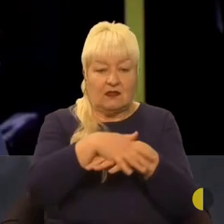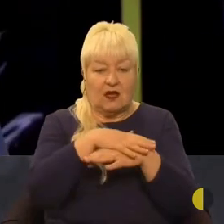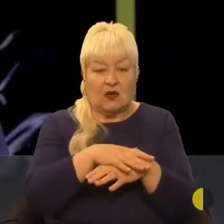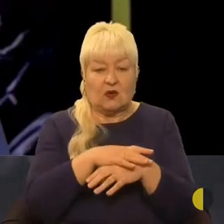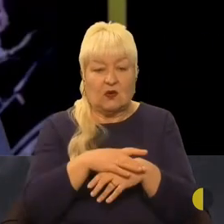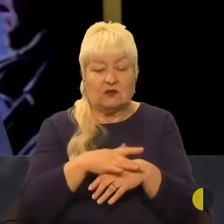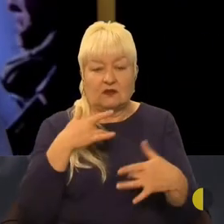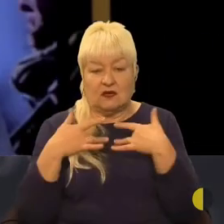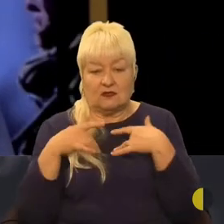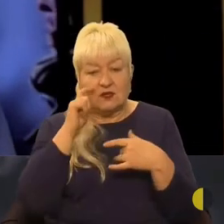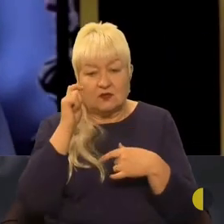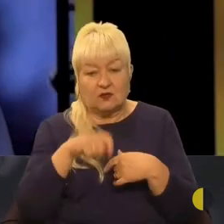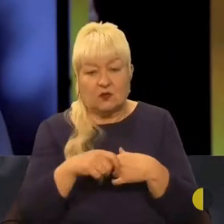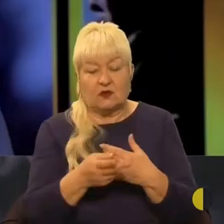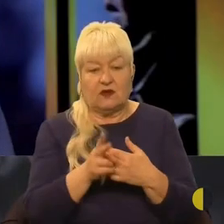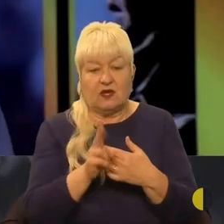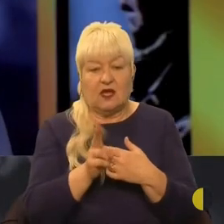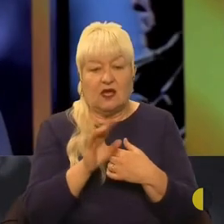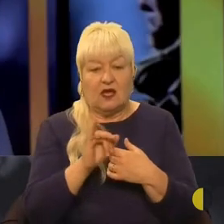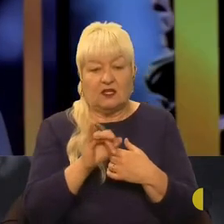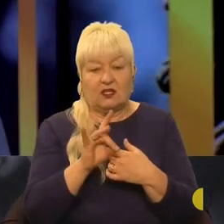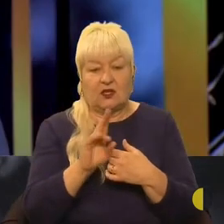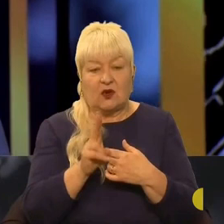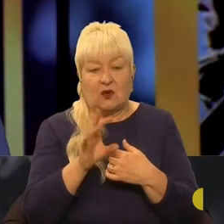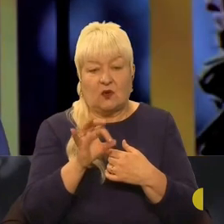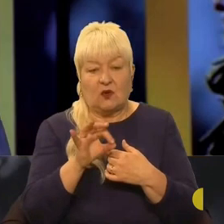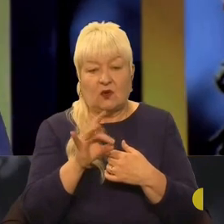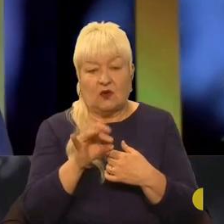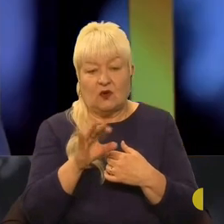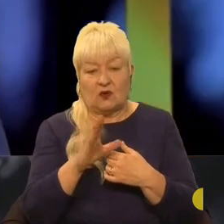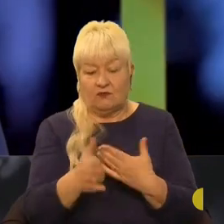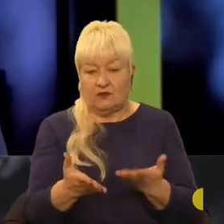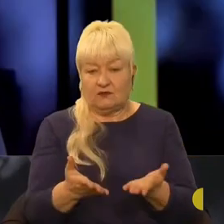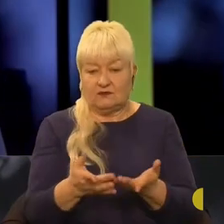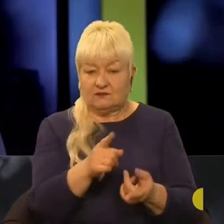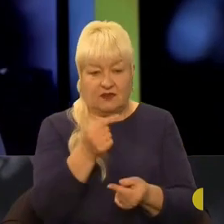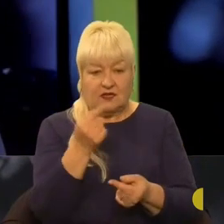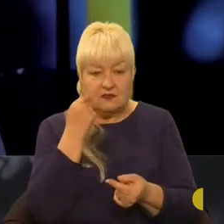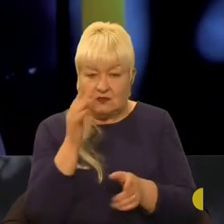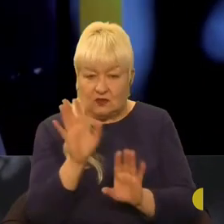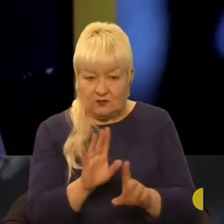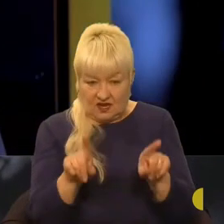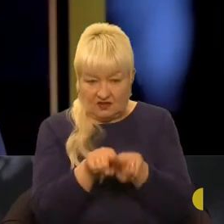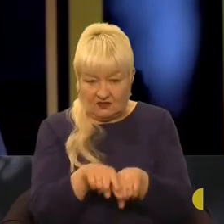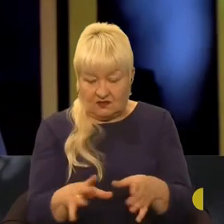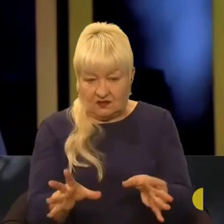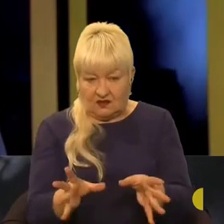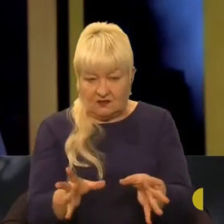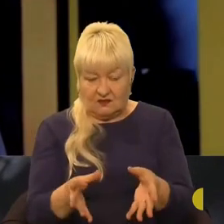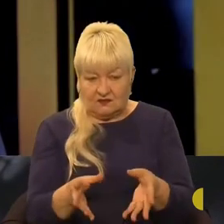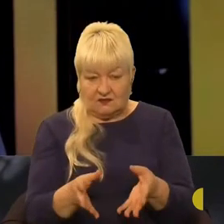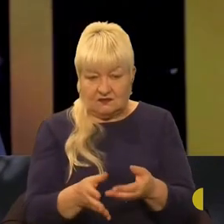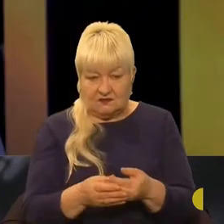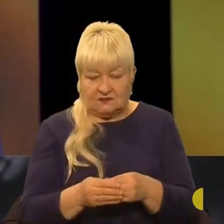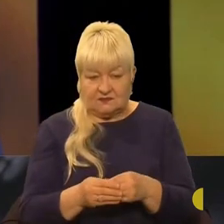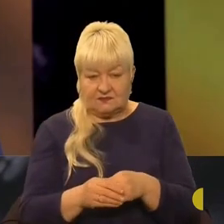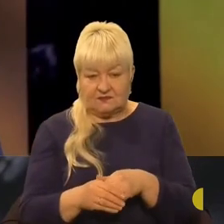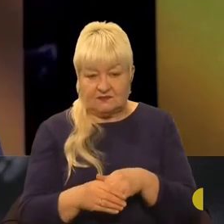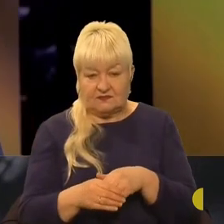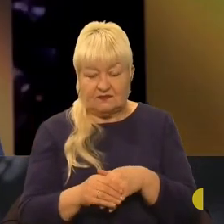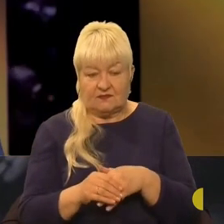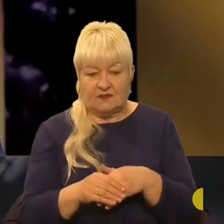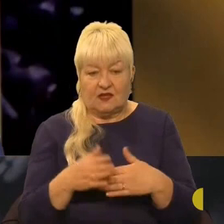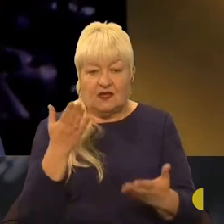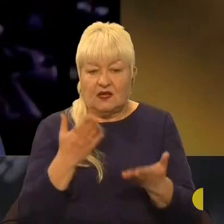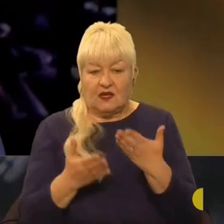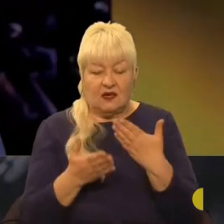України Філіп Кіркором. От вас не ображає таке сусідство? Ну, якщо не ображає